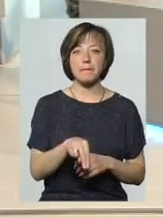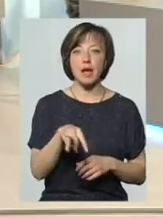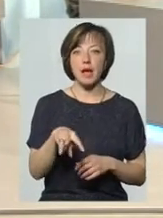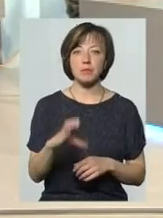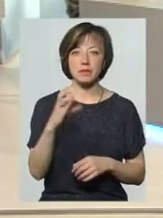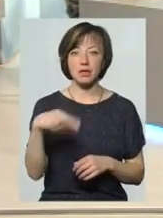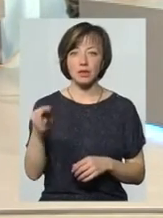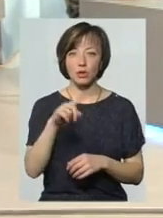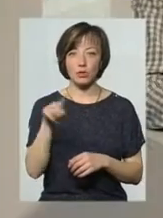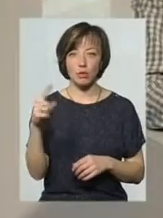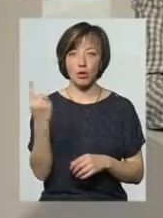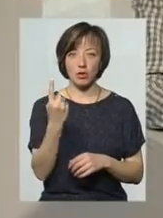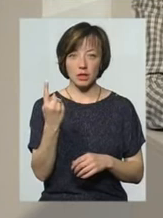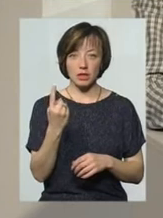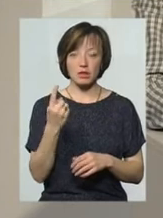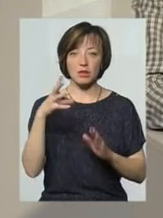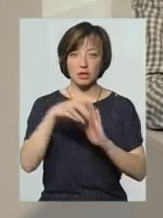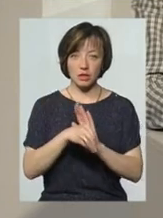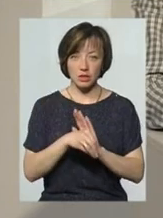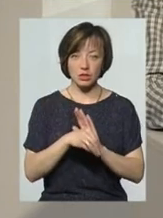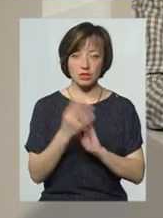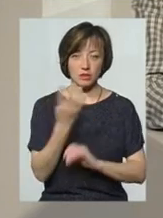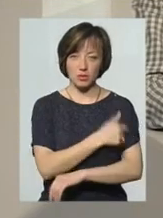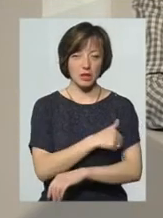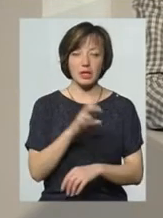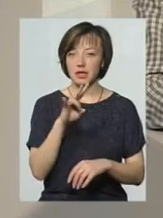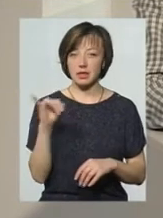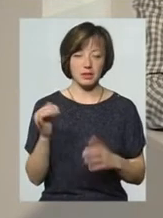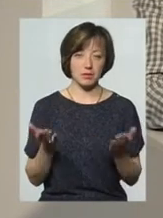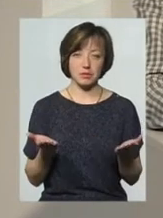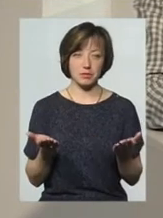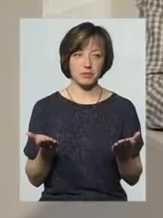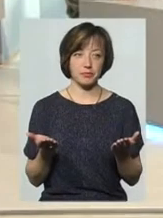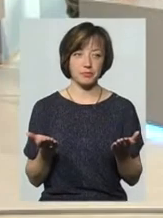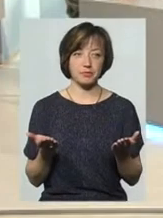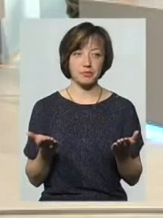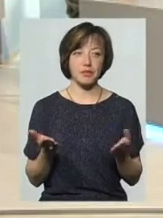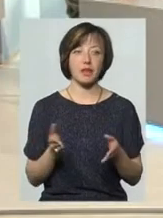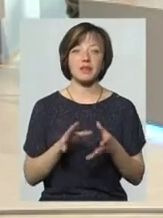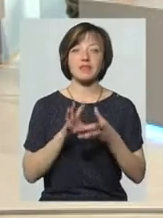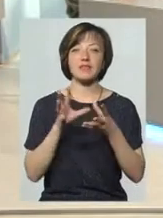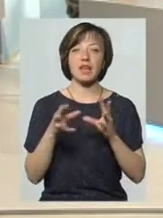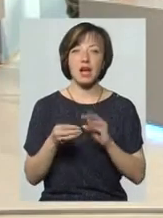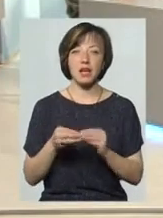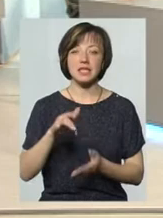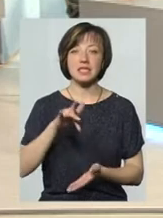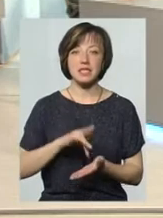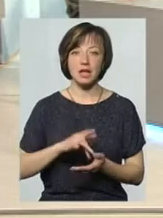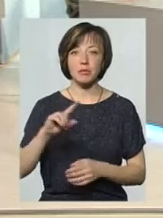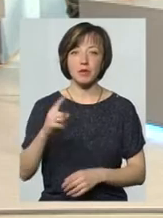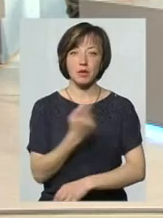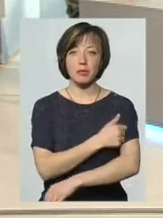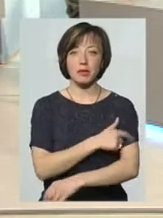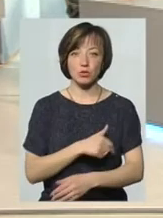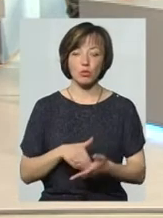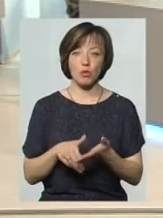один, це ви знаходитеся в четвертій поліклінці, так? Ні. Чи де знаходиться ПМСД номер один? сам центр первинної медико-санітарної